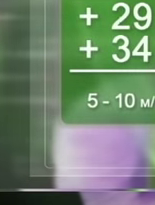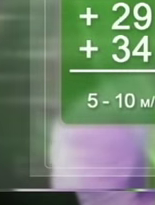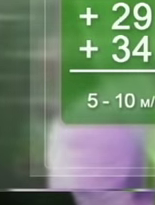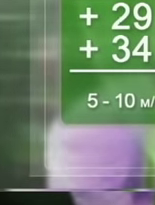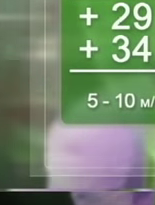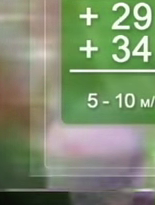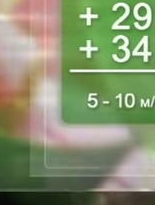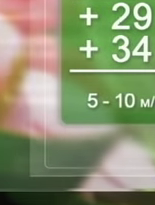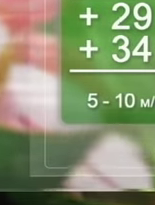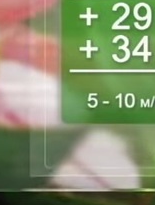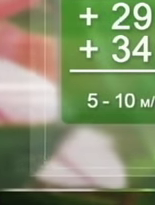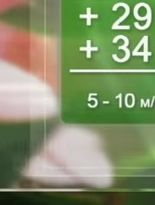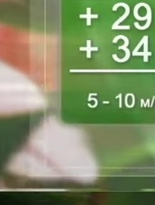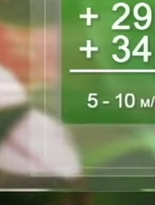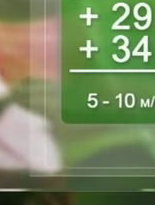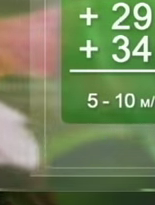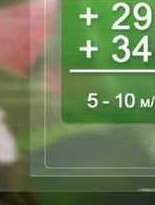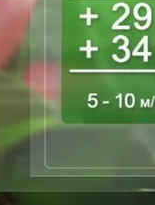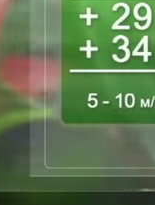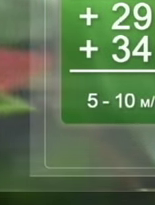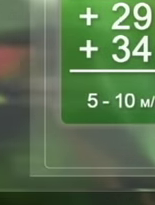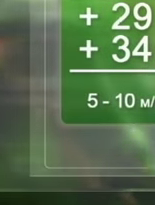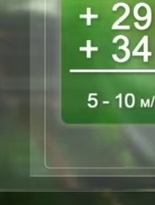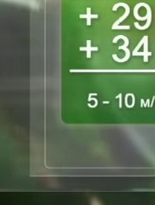збережеться спекотна погода, опадів не передбачається.